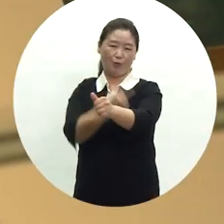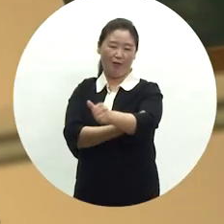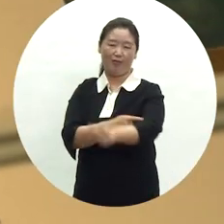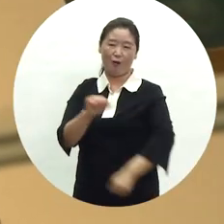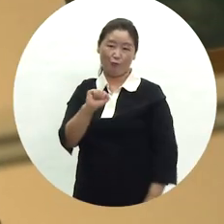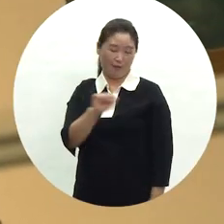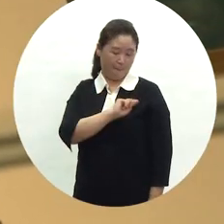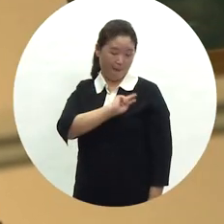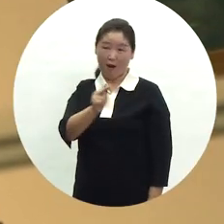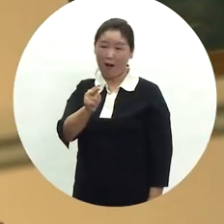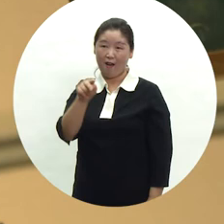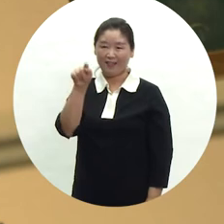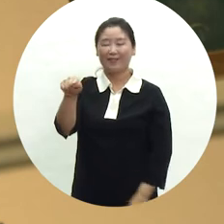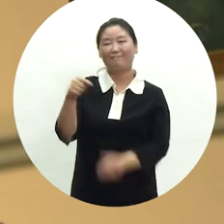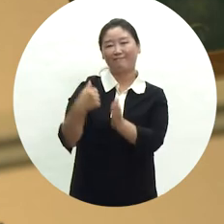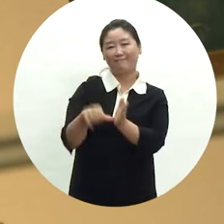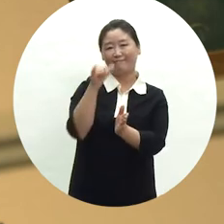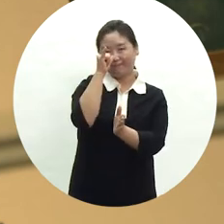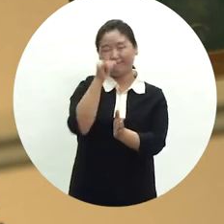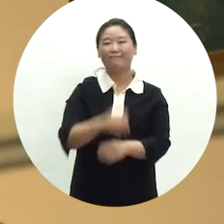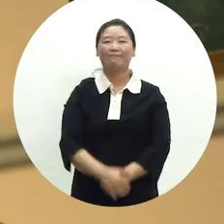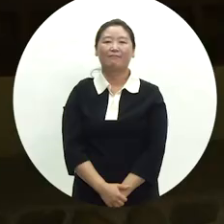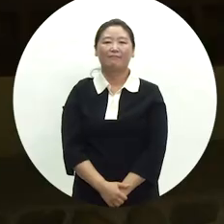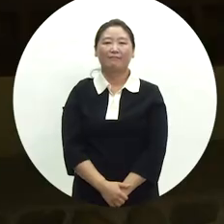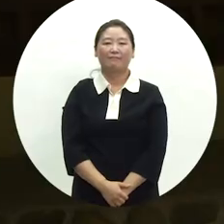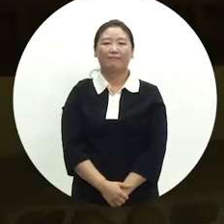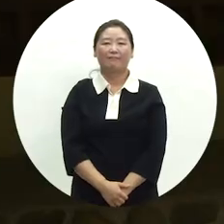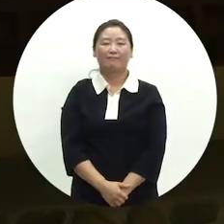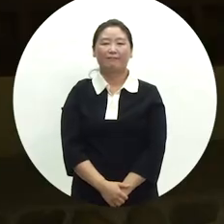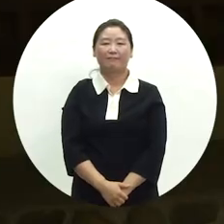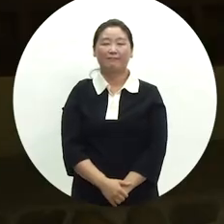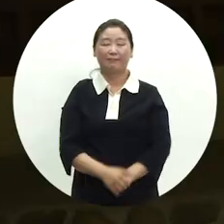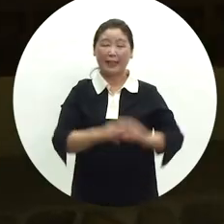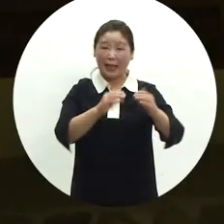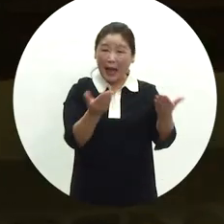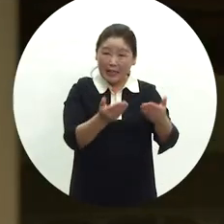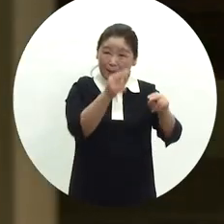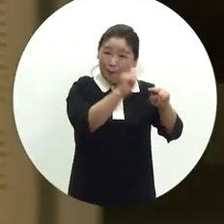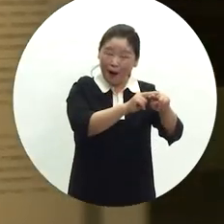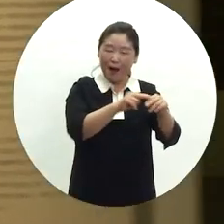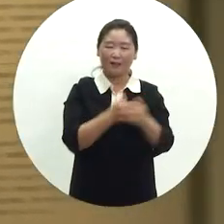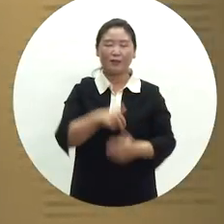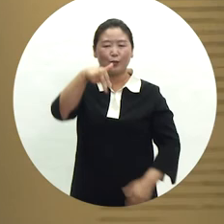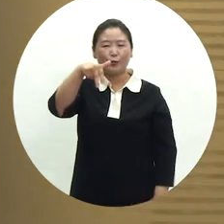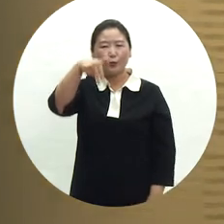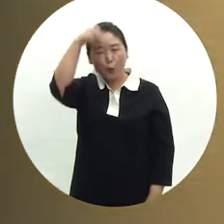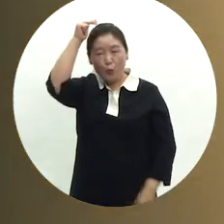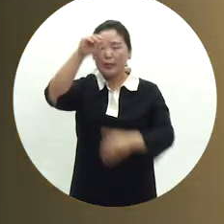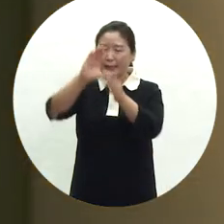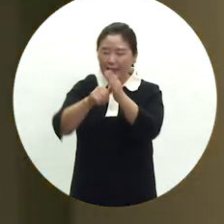운전면허증 등이 전시품으로 소개되어 있습니다. 관직과 직업에서는 조선시대에는